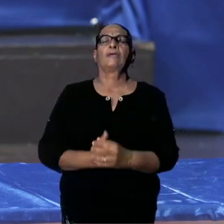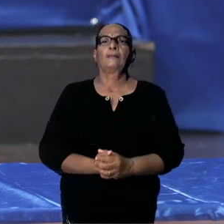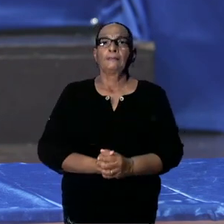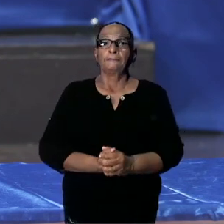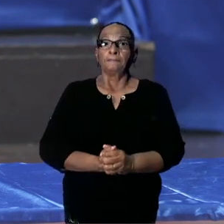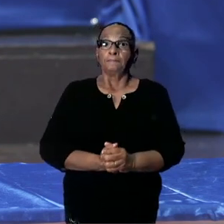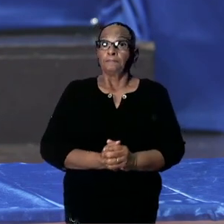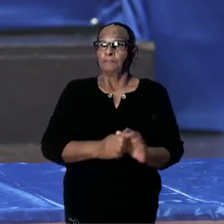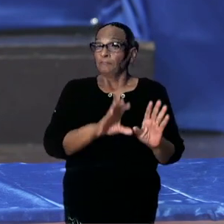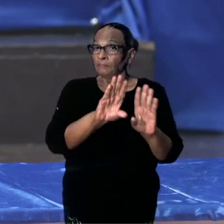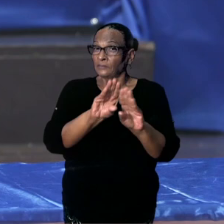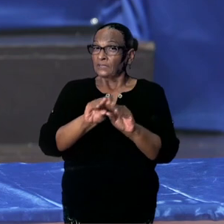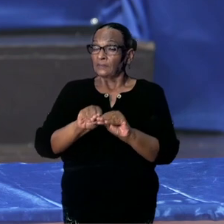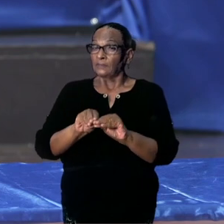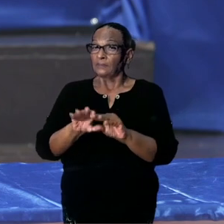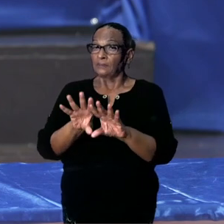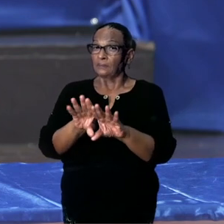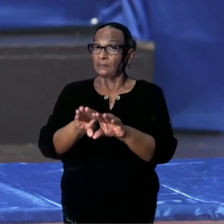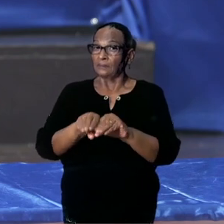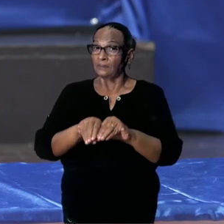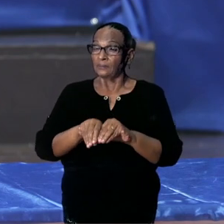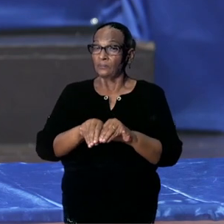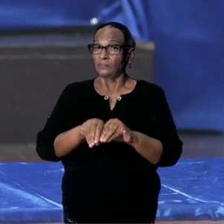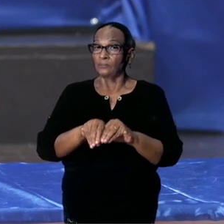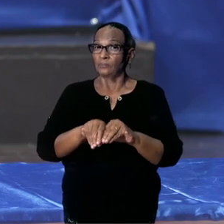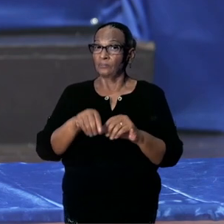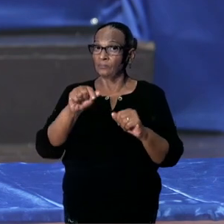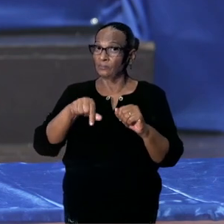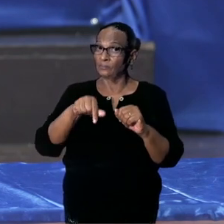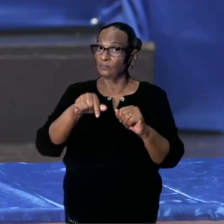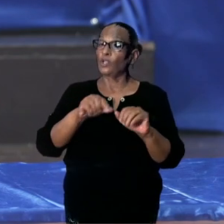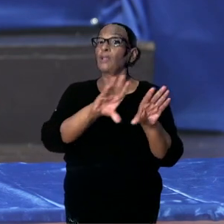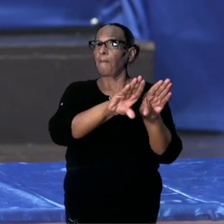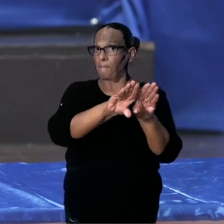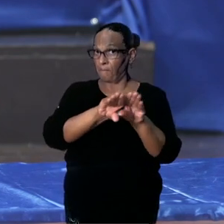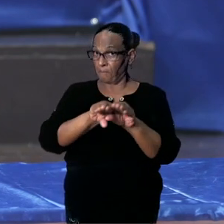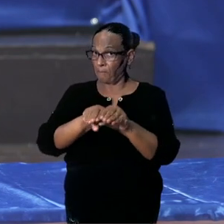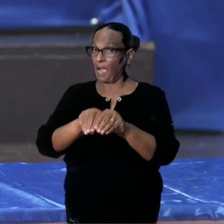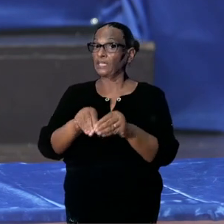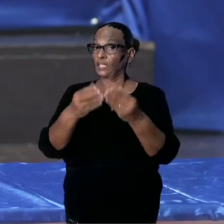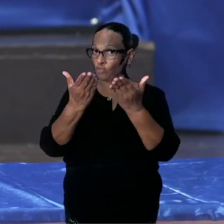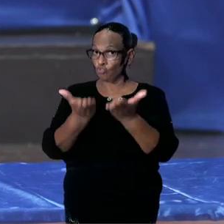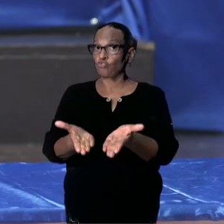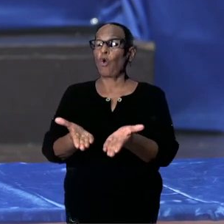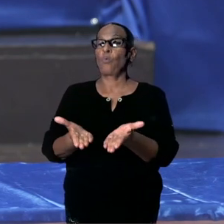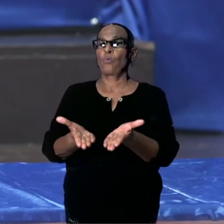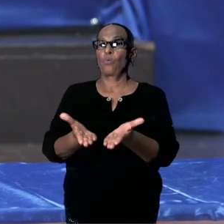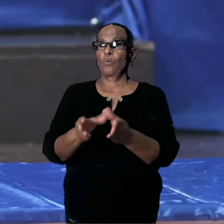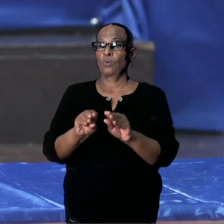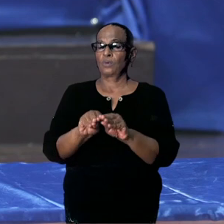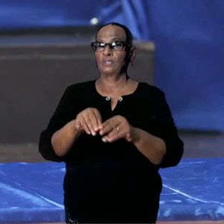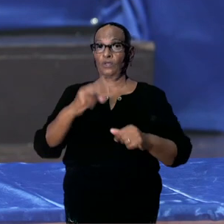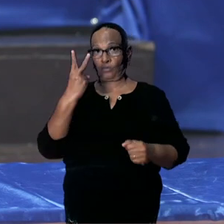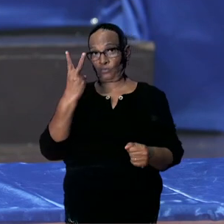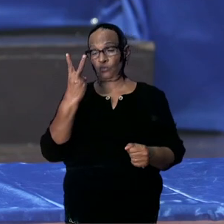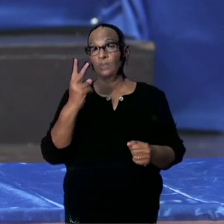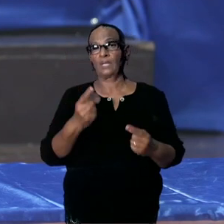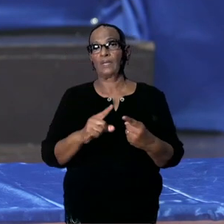Met betrekking tot, en dit zijn het met betrekking tot de maatregelen, daar heb ik nog twee items, en dan kunnen we overgaan naar vragen.